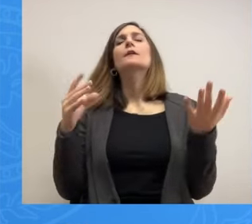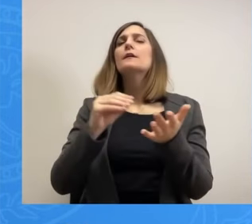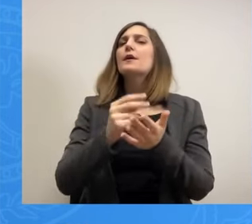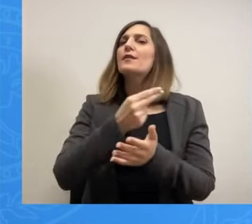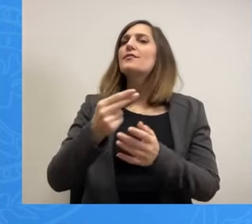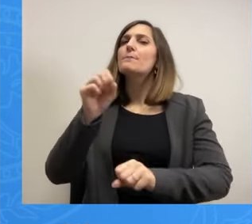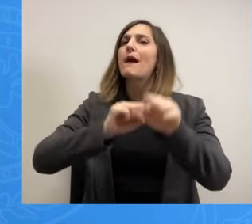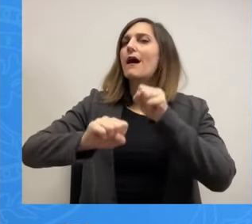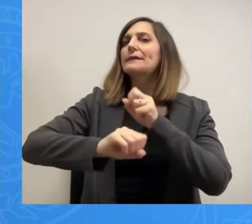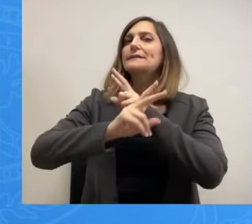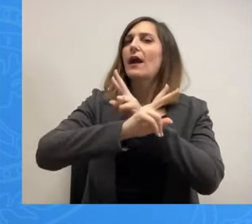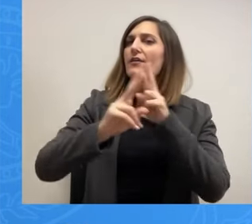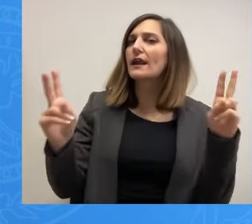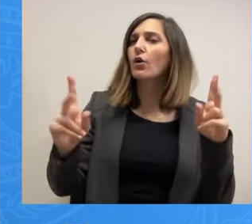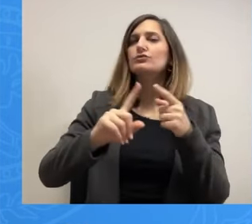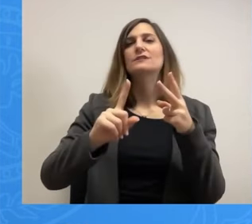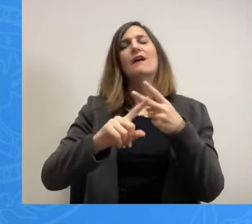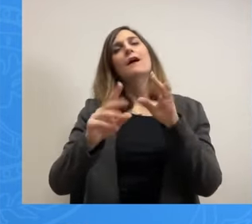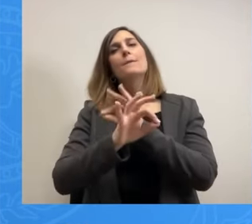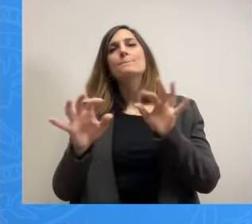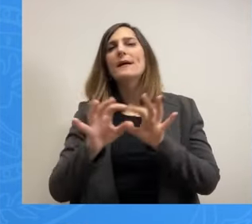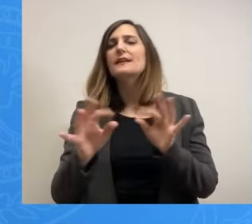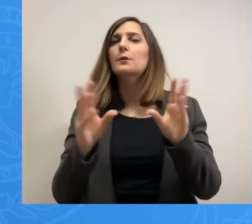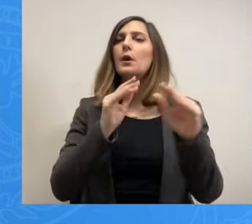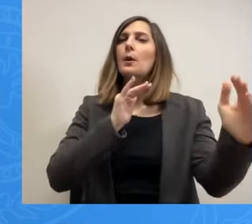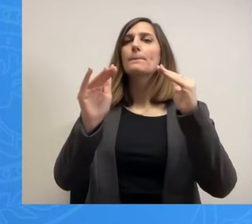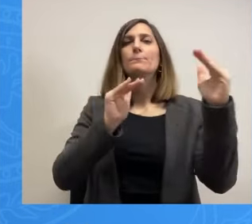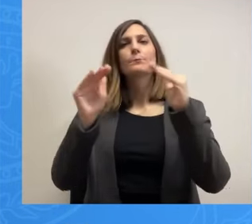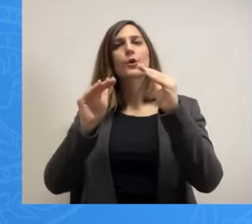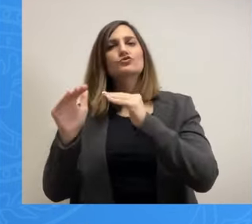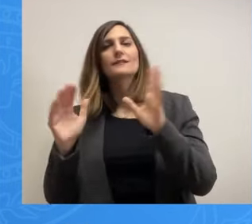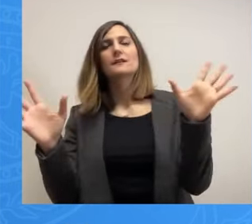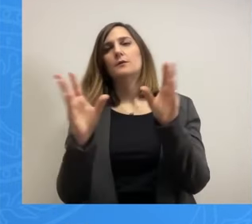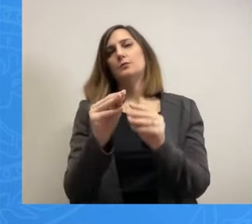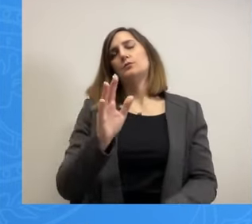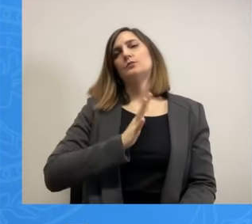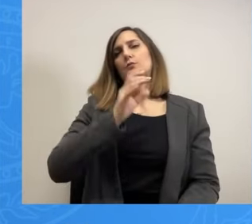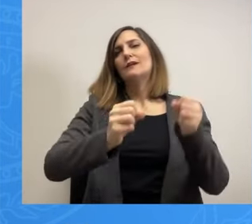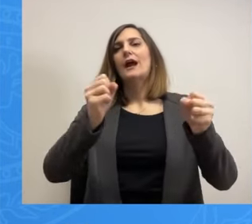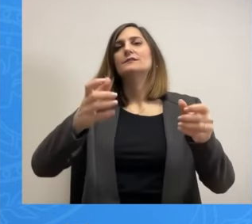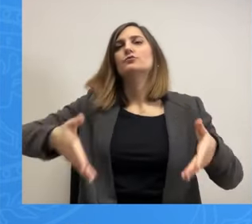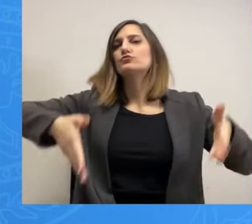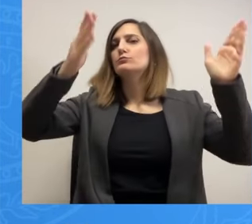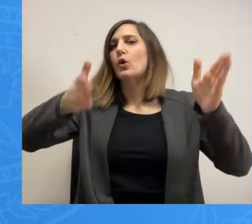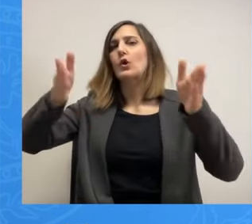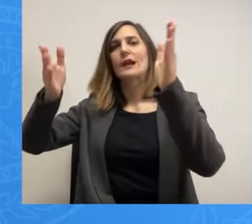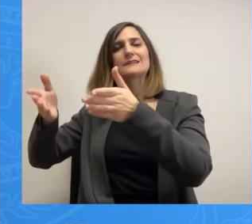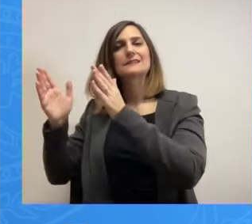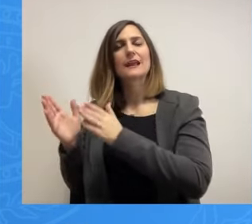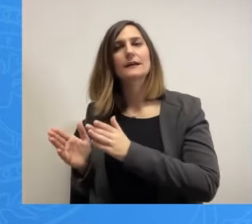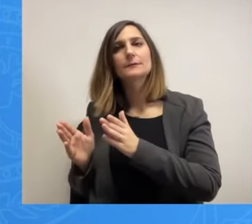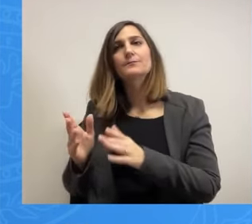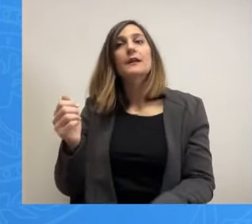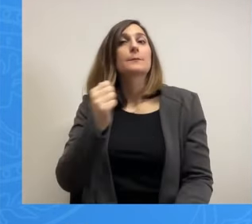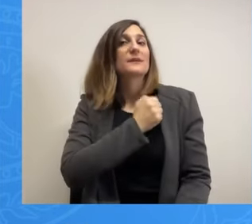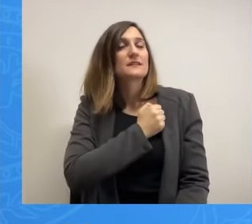είναι μέτρα προστασίας της καθημερινότητας όσον αφορά τους κατοίκους των γύρω πολυκατοικιών. Και θεωρούμε ότι πρέπει να